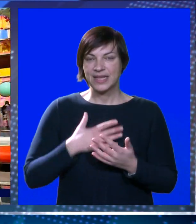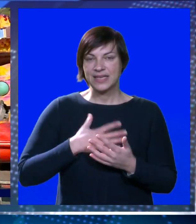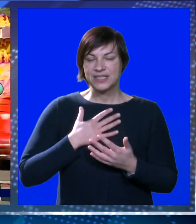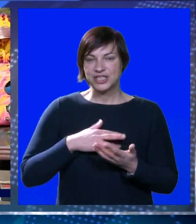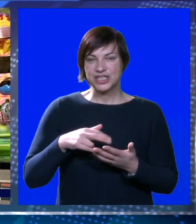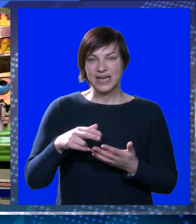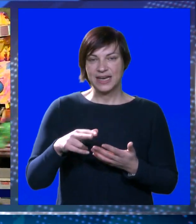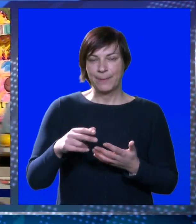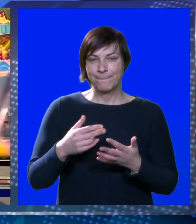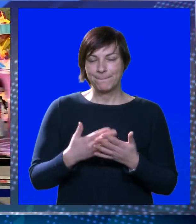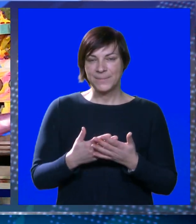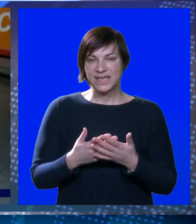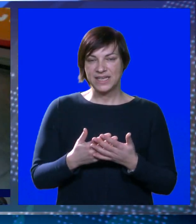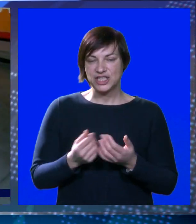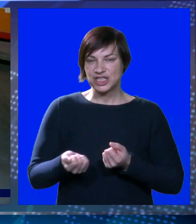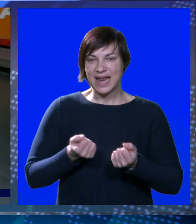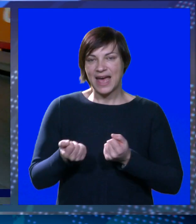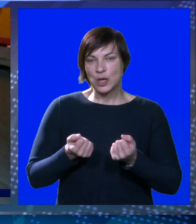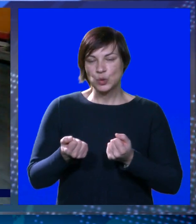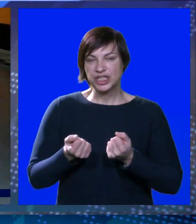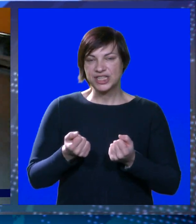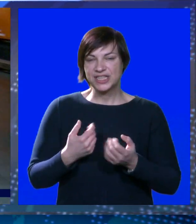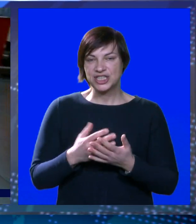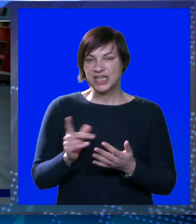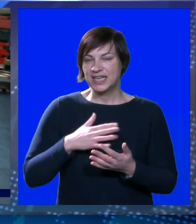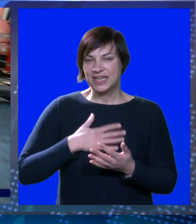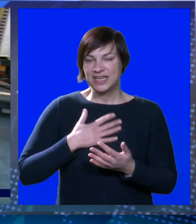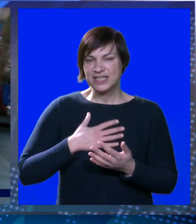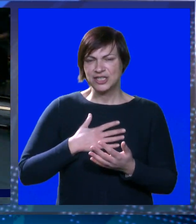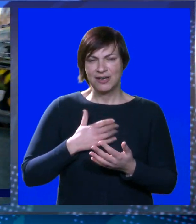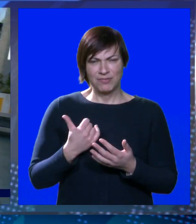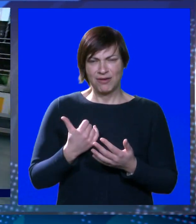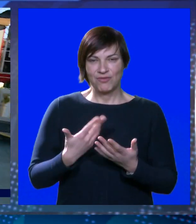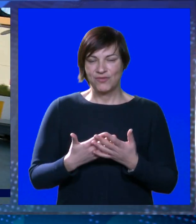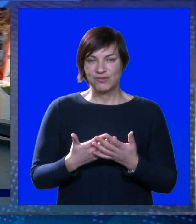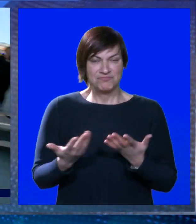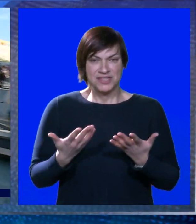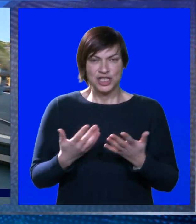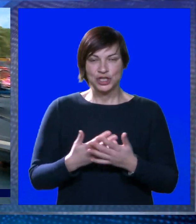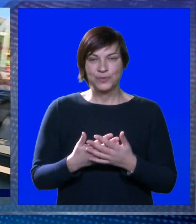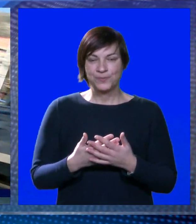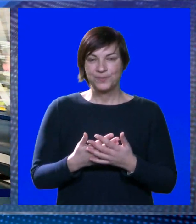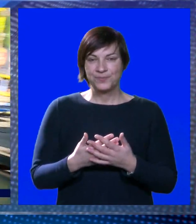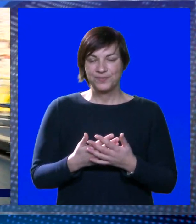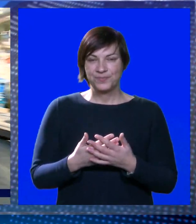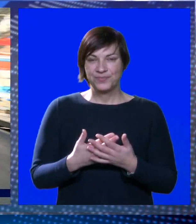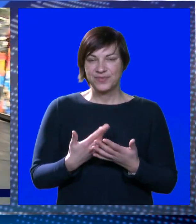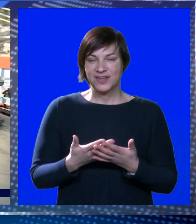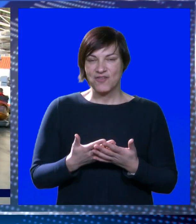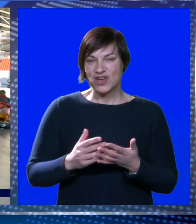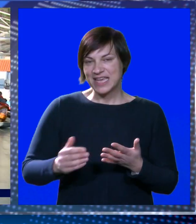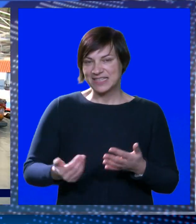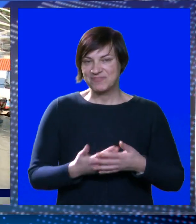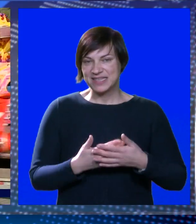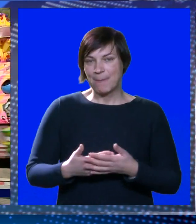Želim ić na one autiće, a ne želim ić na ovo. Zašto? Zato što ovo je za